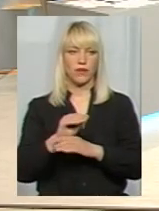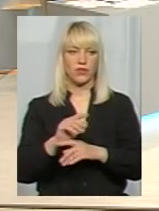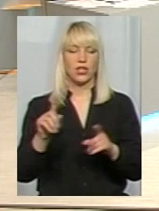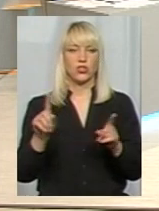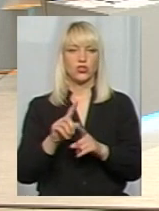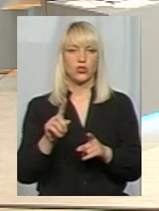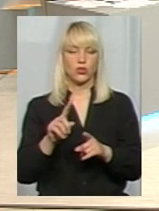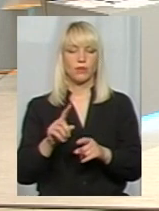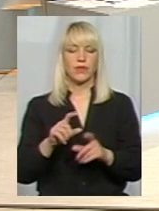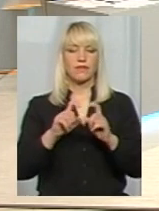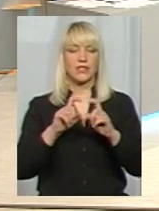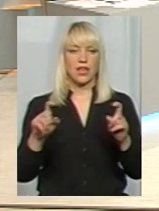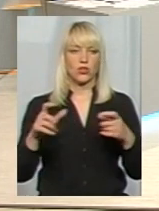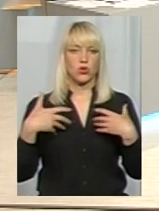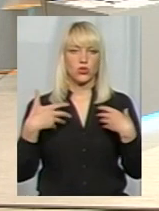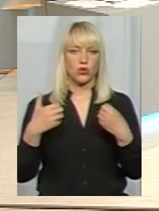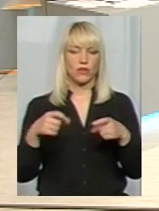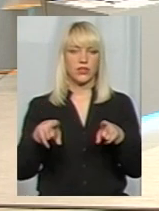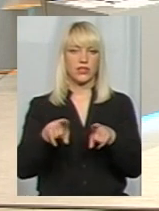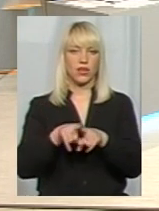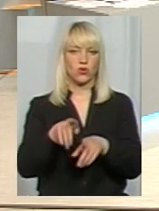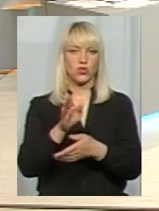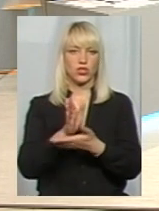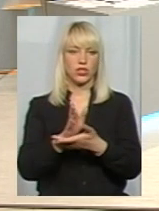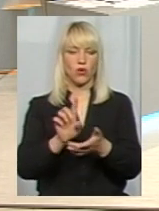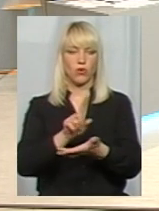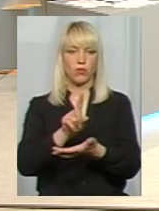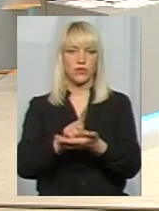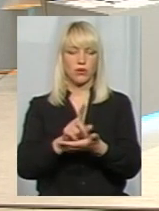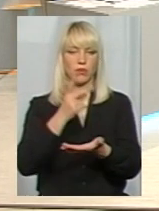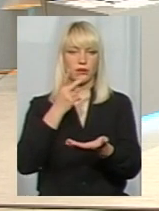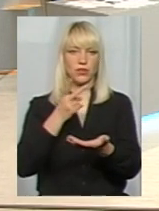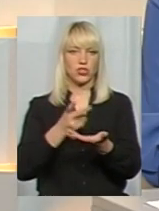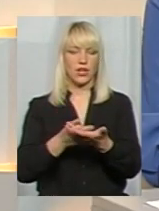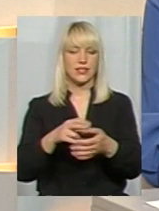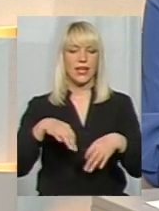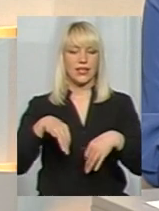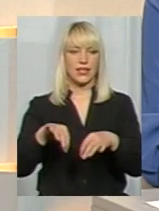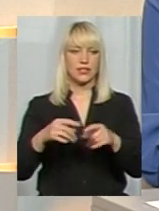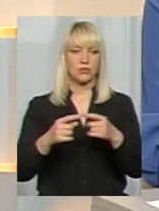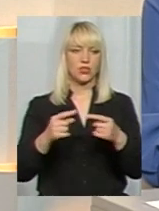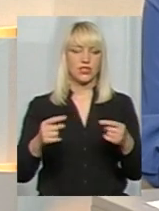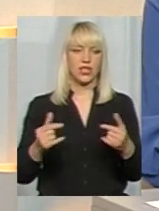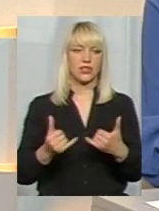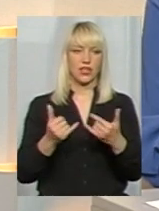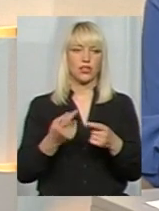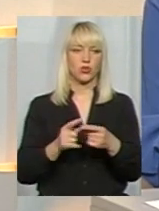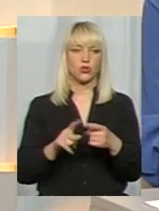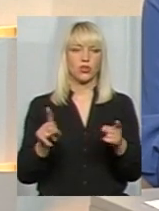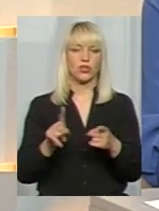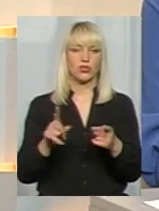в закладах оздоровлення також є обов'язково, передбачаються і транспортні засоби, для того, щоб